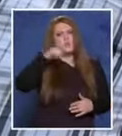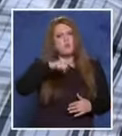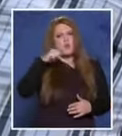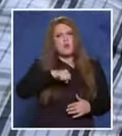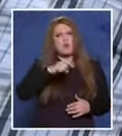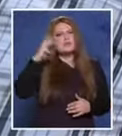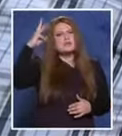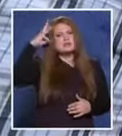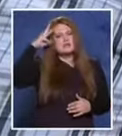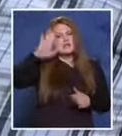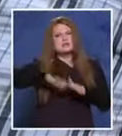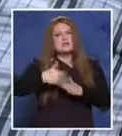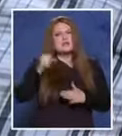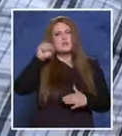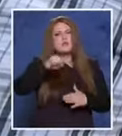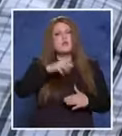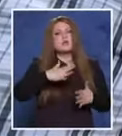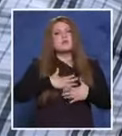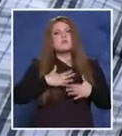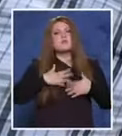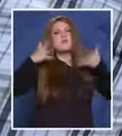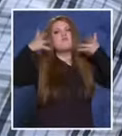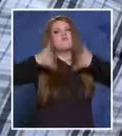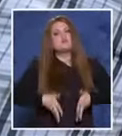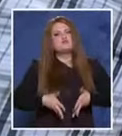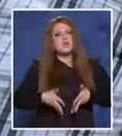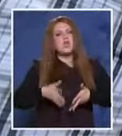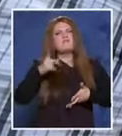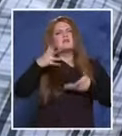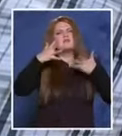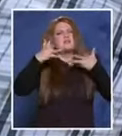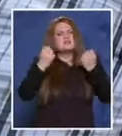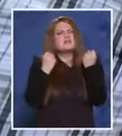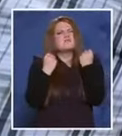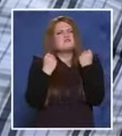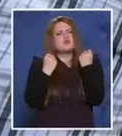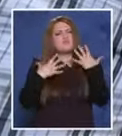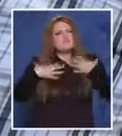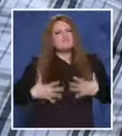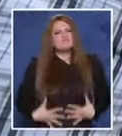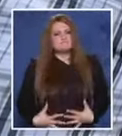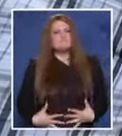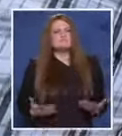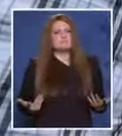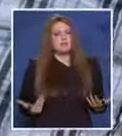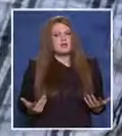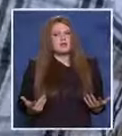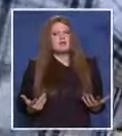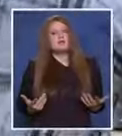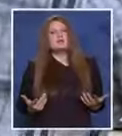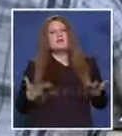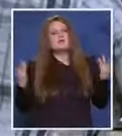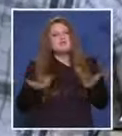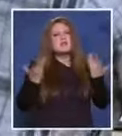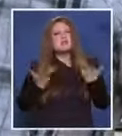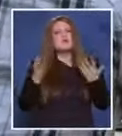три дена може би след побоя, имало ли е фушаване на здравословното състояние на пострадалия? Ами... Фушаване има предвид